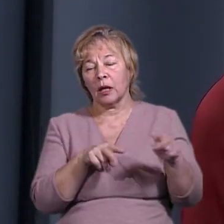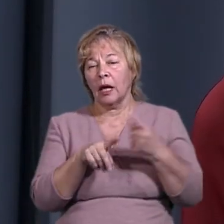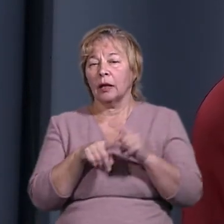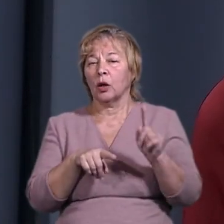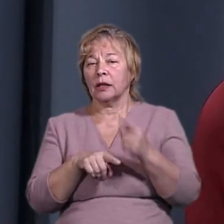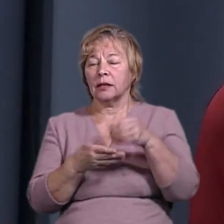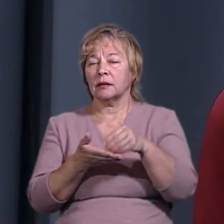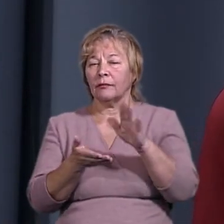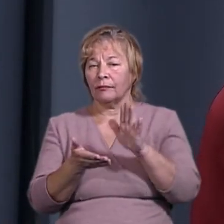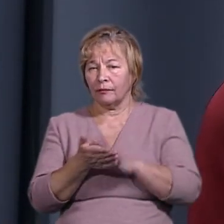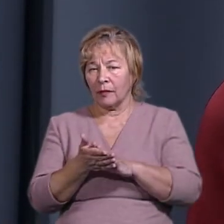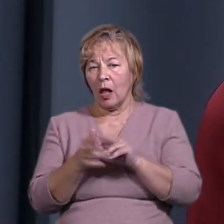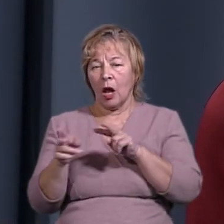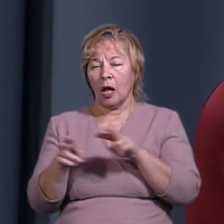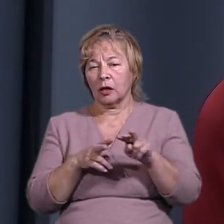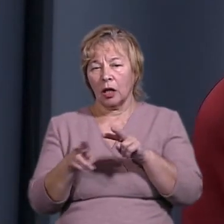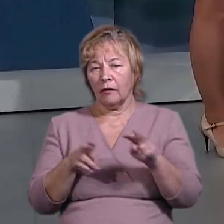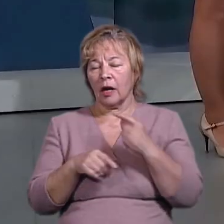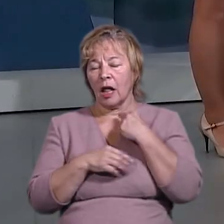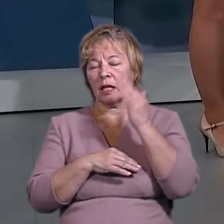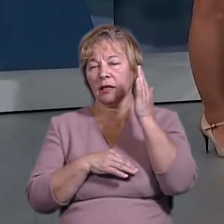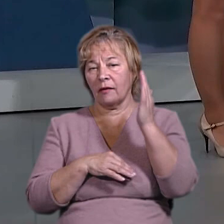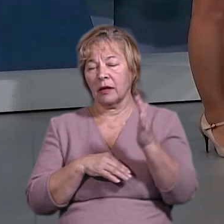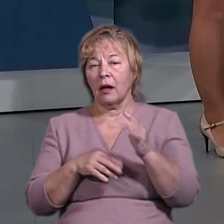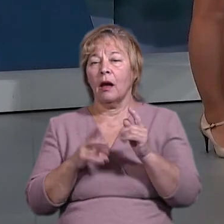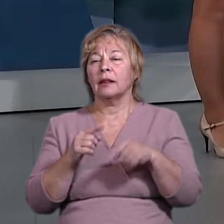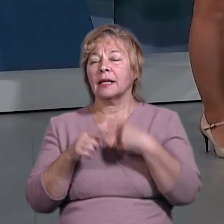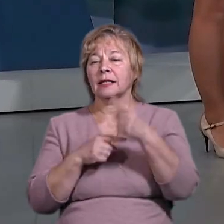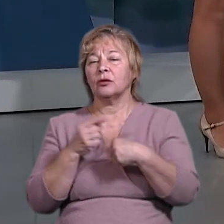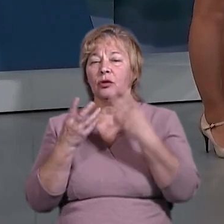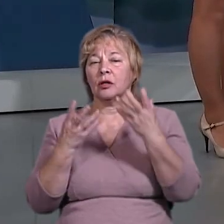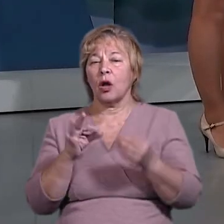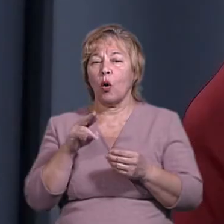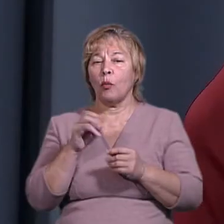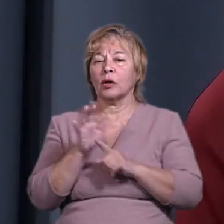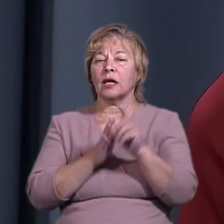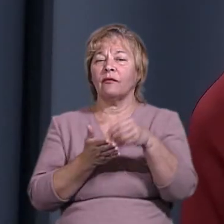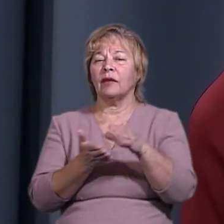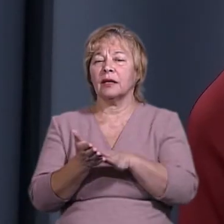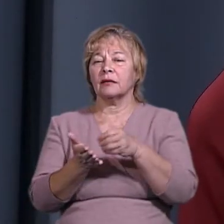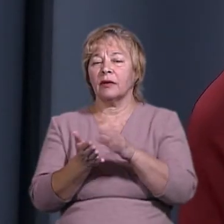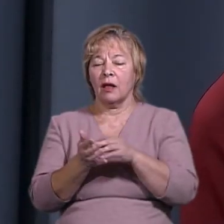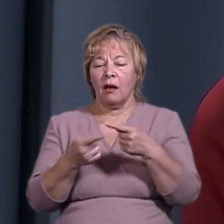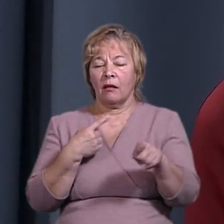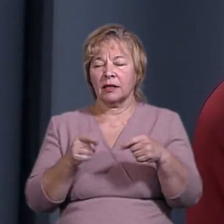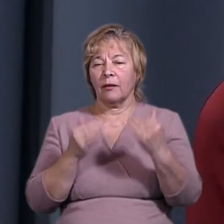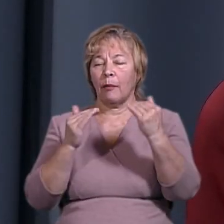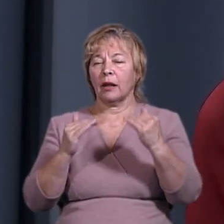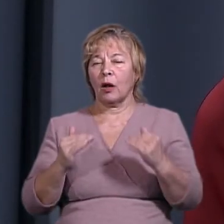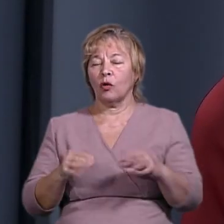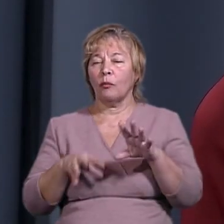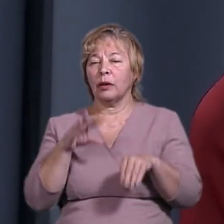іншого зафіксували ймовірне контрольоване голосування. А наступного дня опора почала фіксувати розбіжності у протоколах